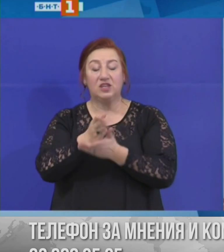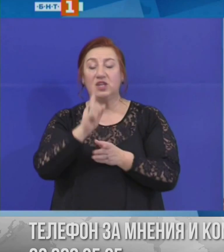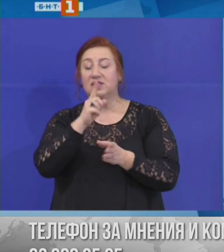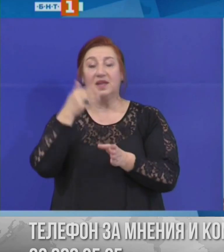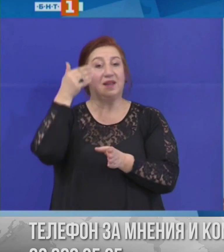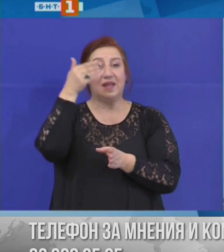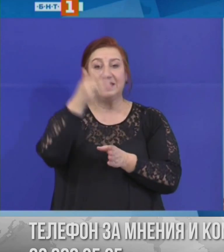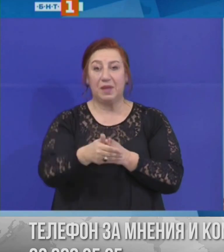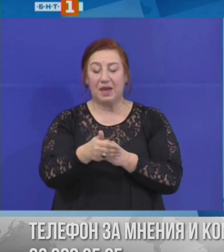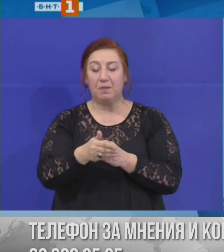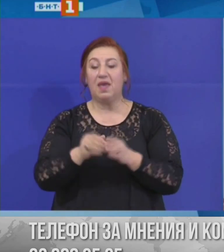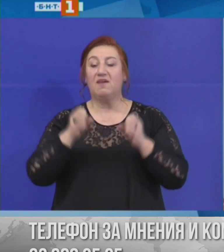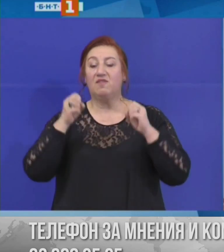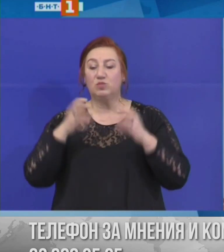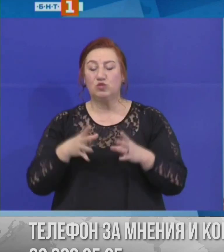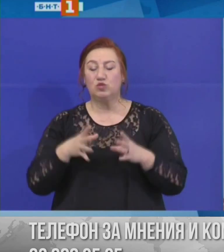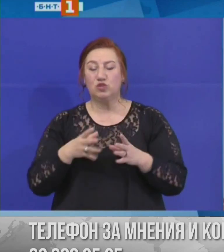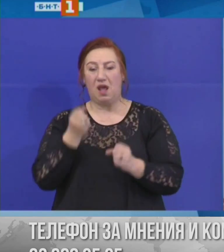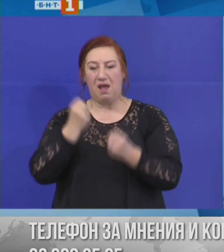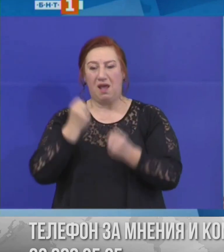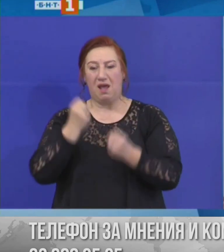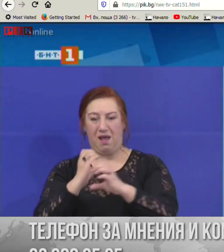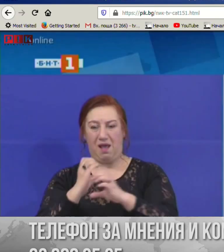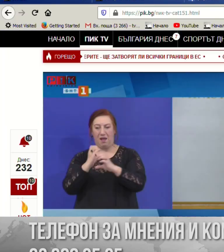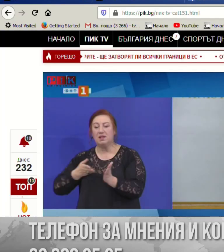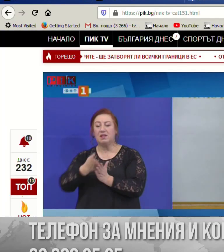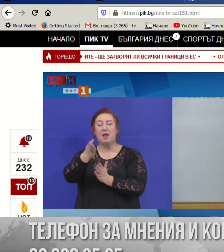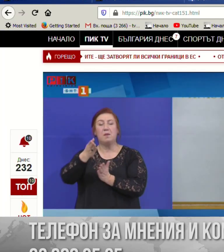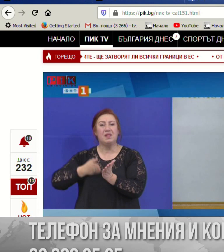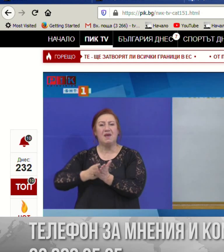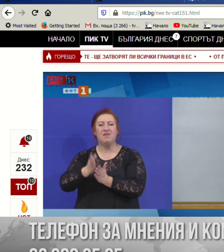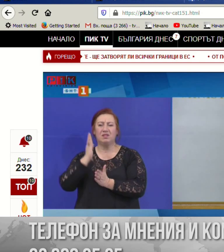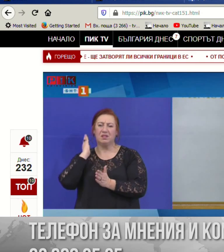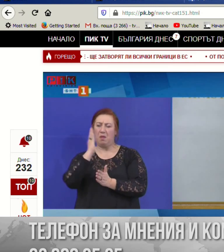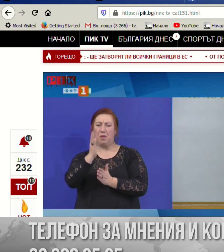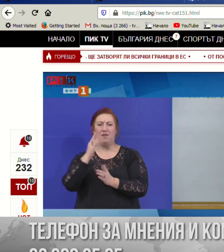възможността, транзита да работи през трансевропейските транспортни коридори.